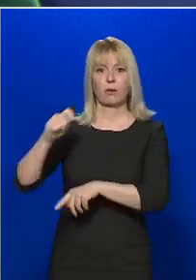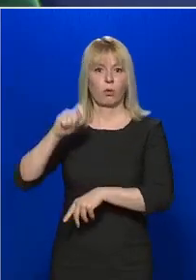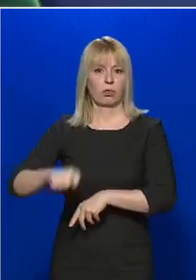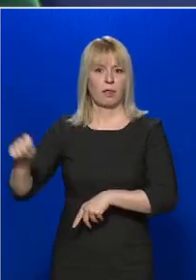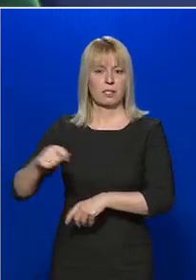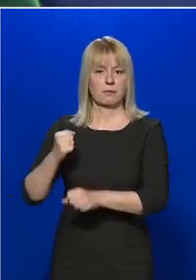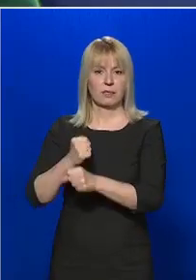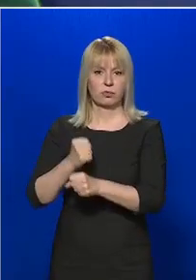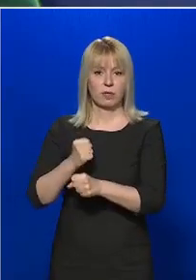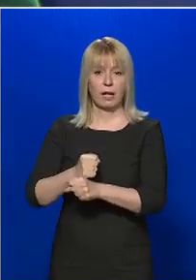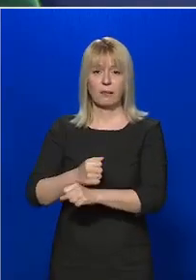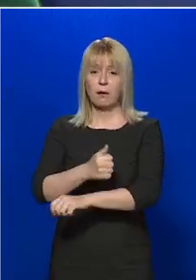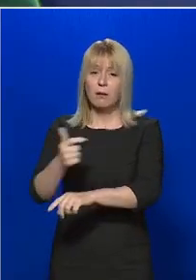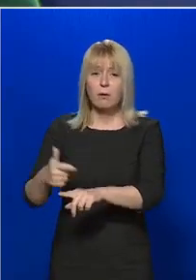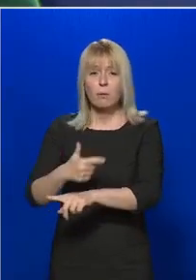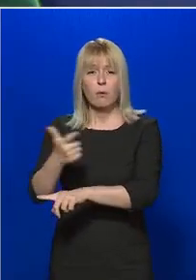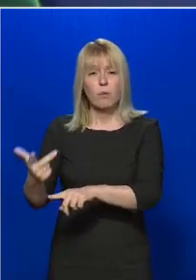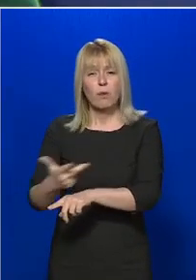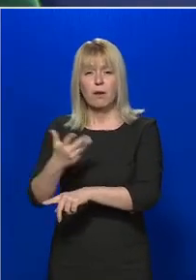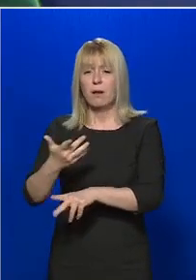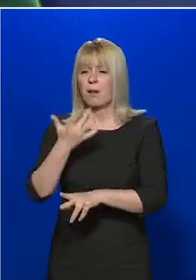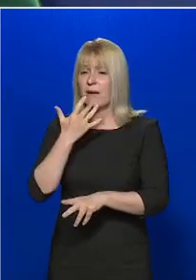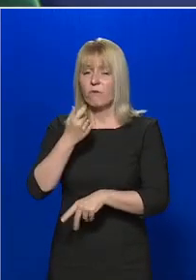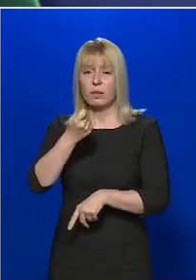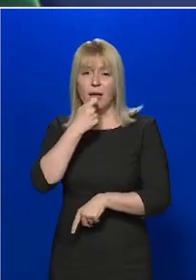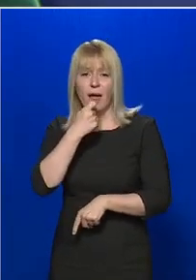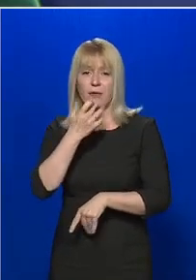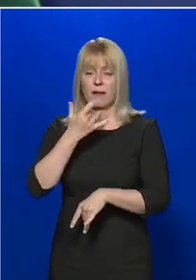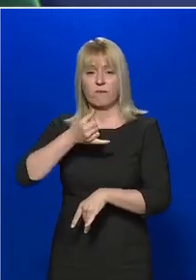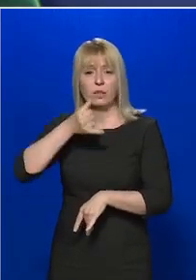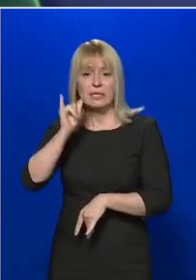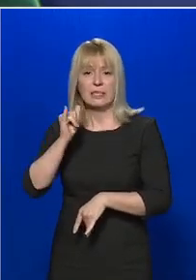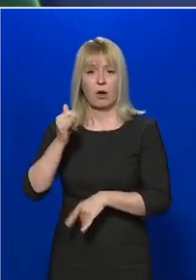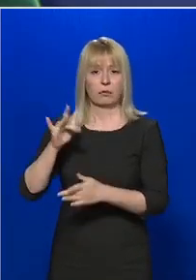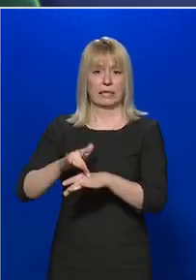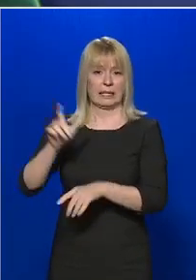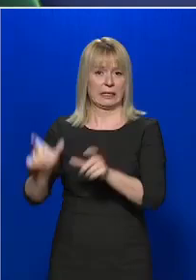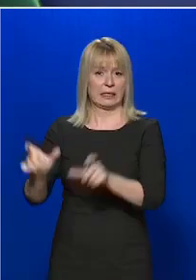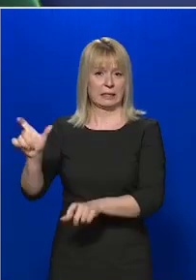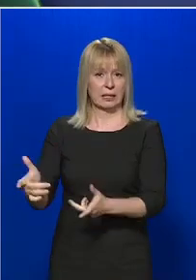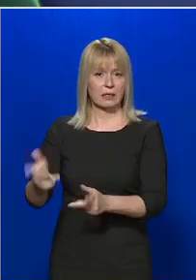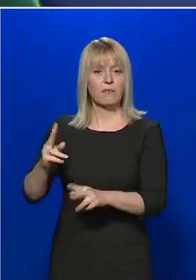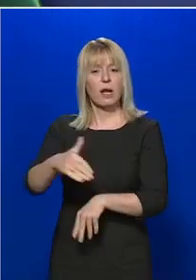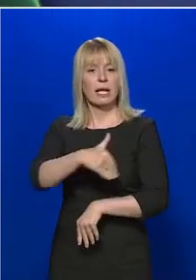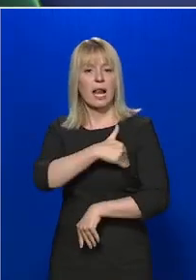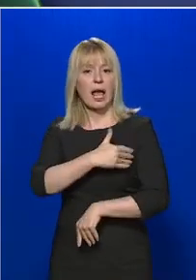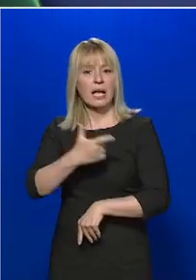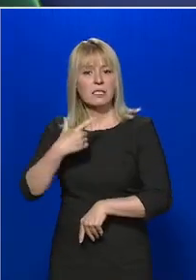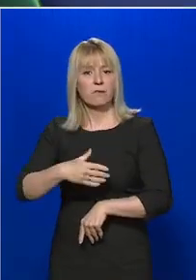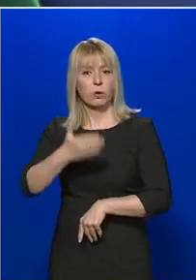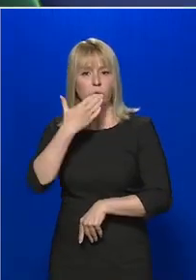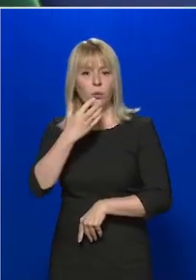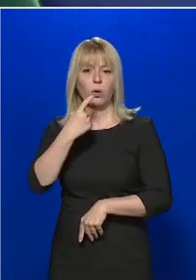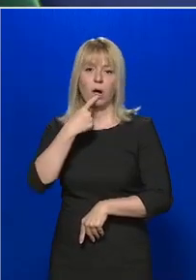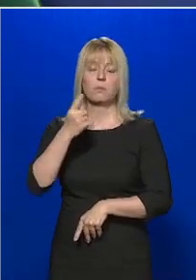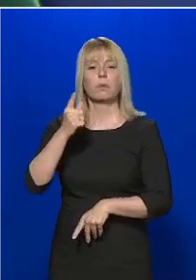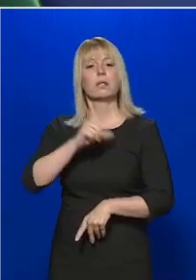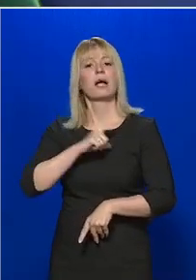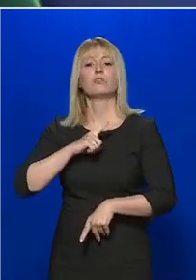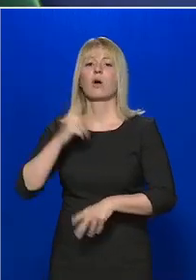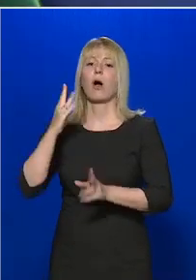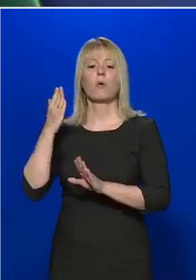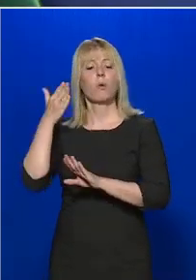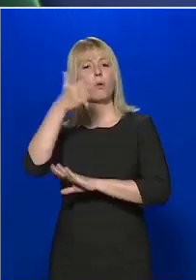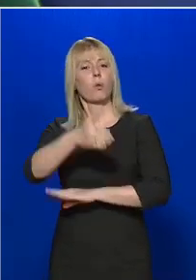órákig nem ehettek és ihattak az érintettek. Kaptunk olyan infót is, hogy valakinek, akinek láza van és köhög, azt mondták, akkor mennek ki tesztet